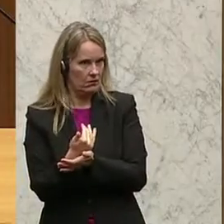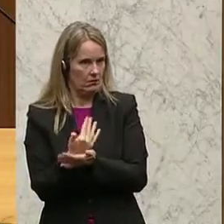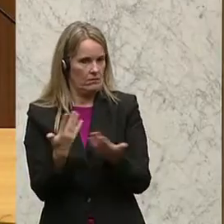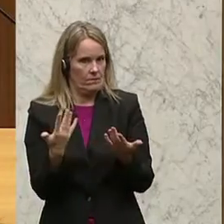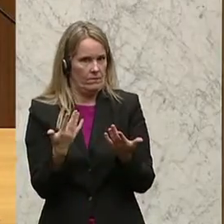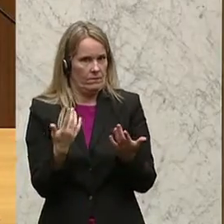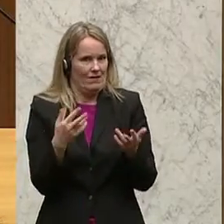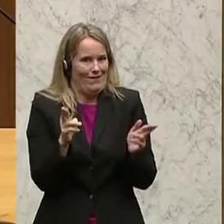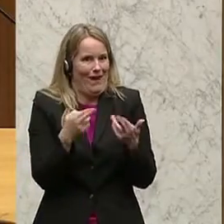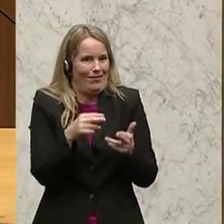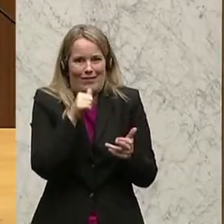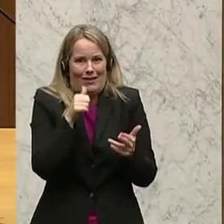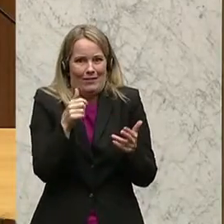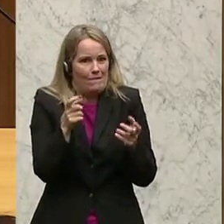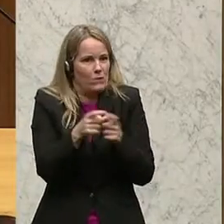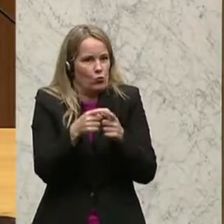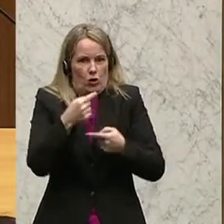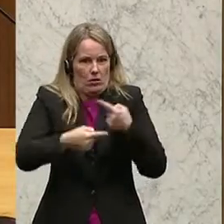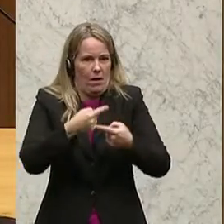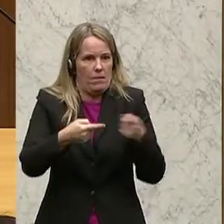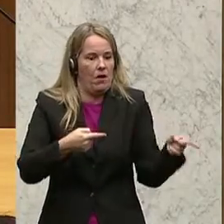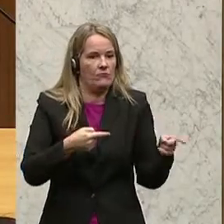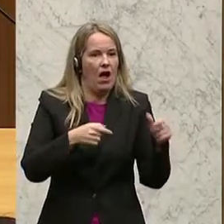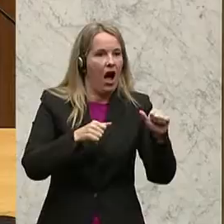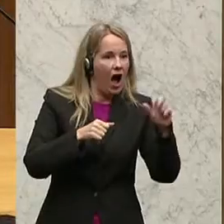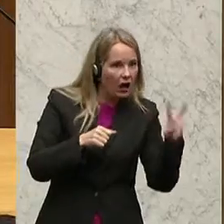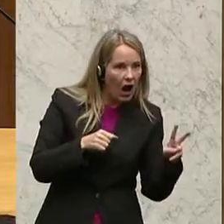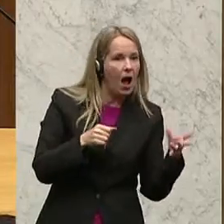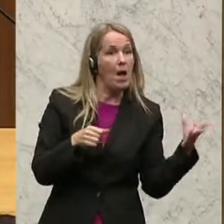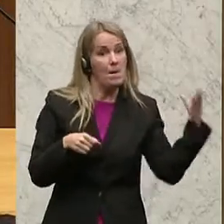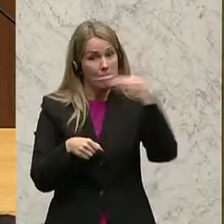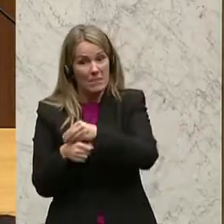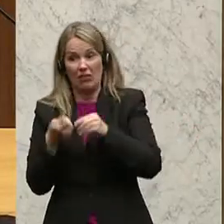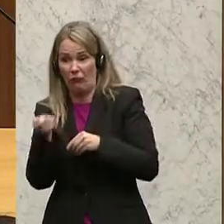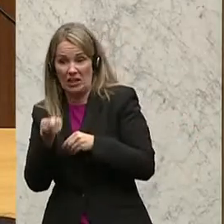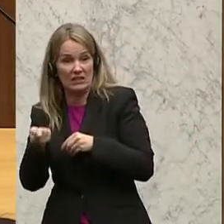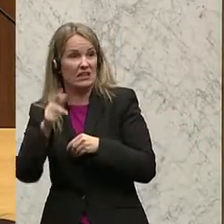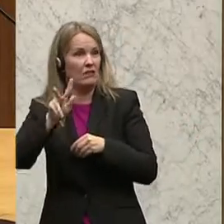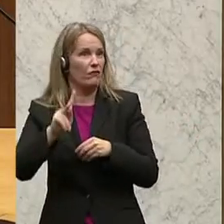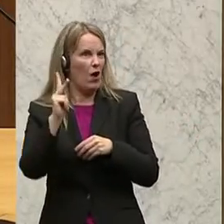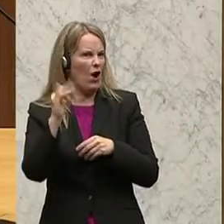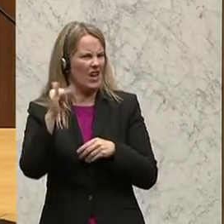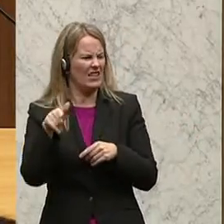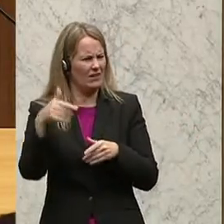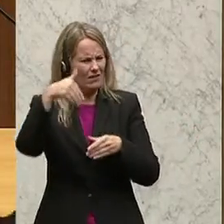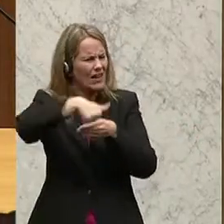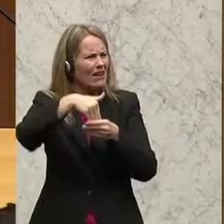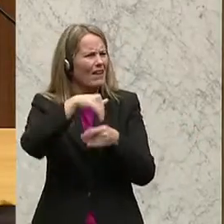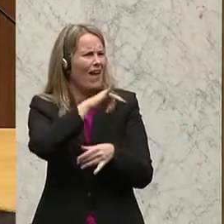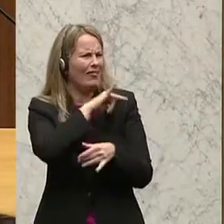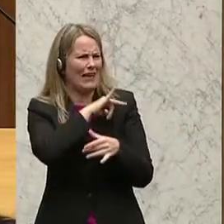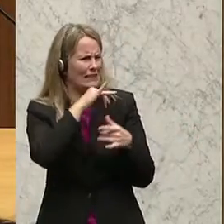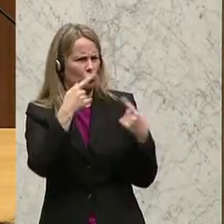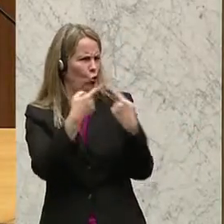funktionieren, wenn die AK sozusagen irgendwie mitfinanziert, die VKI. Da gibt es immer wieder Interessenkonflikte.